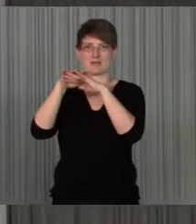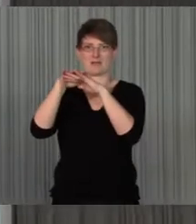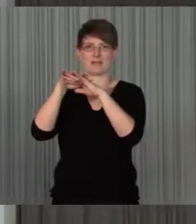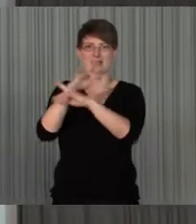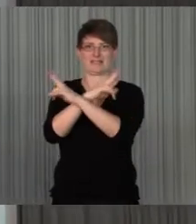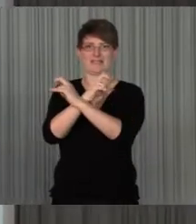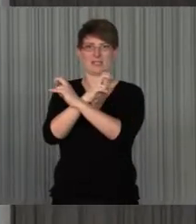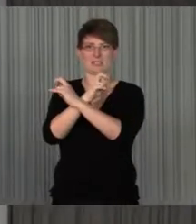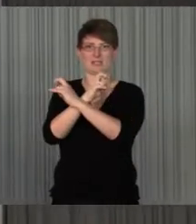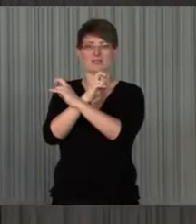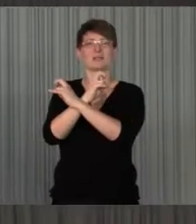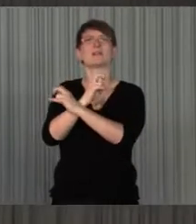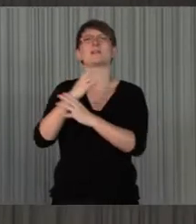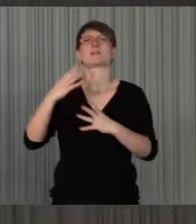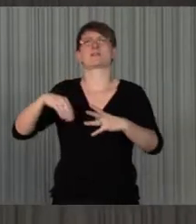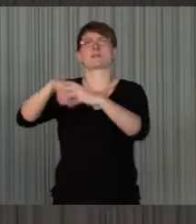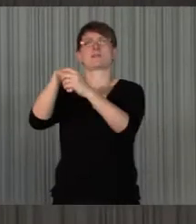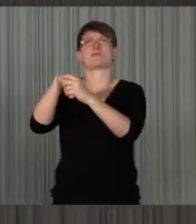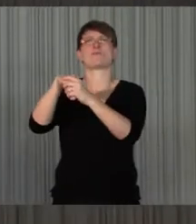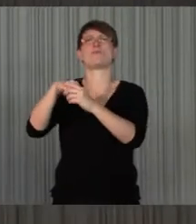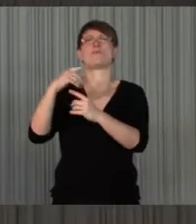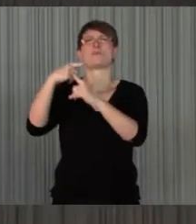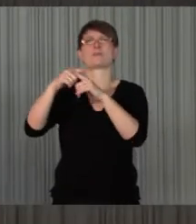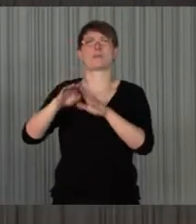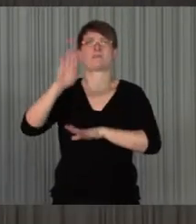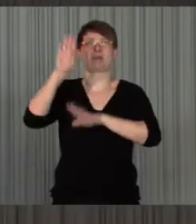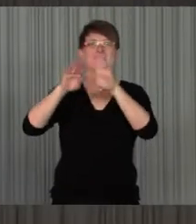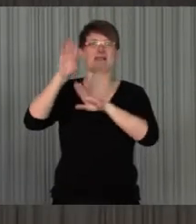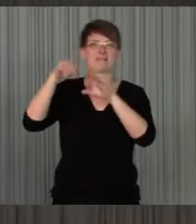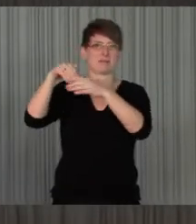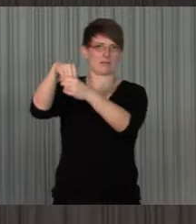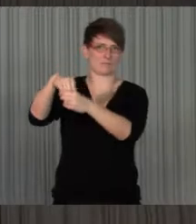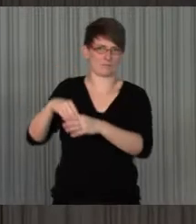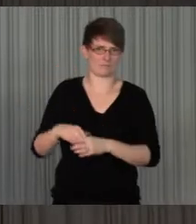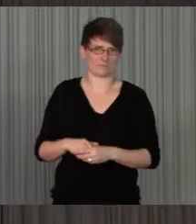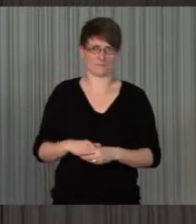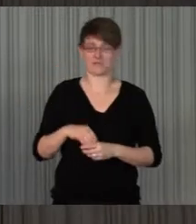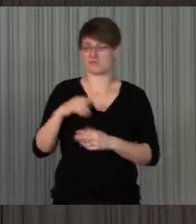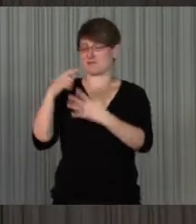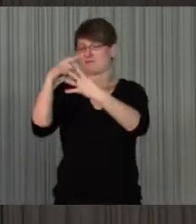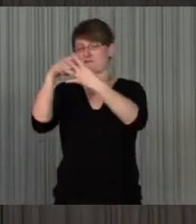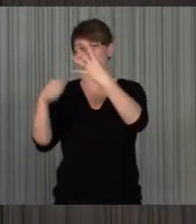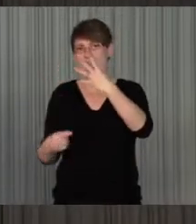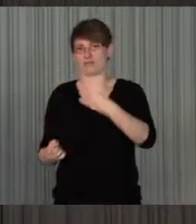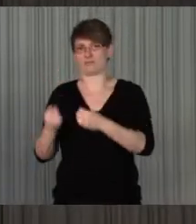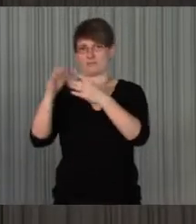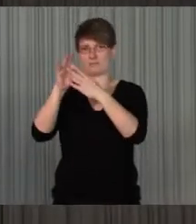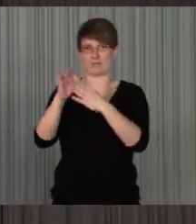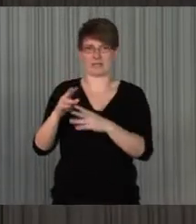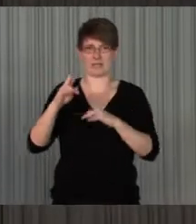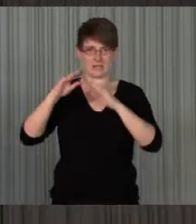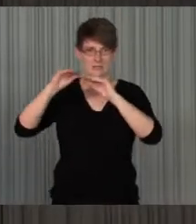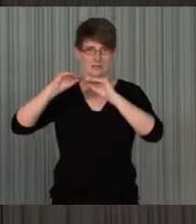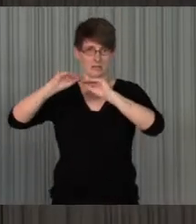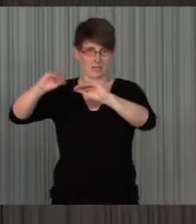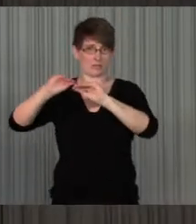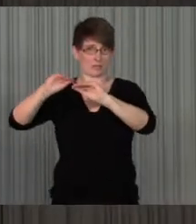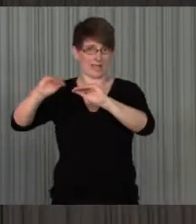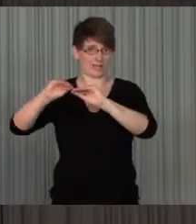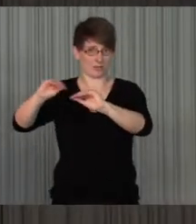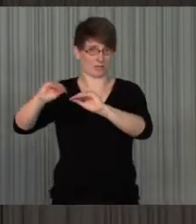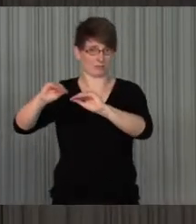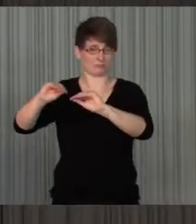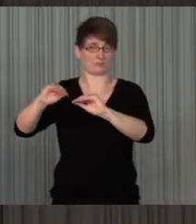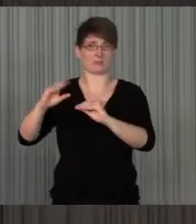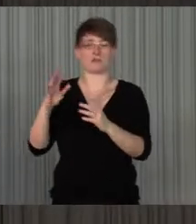for Inclusion and Participation. Das hat vier Schwerpunkte, Education, also welches Potenzial